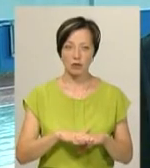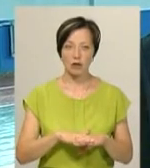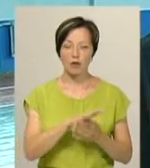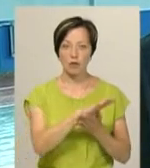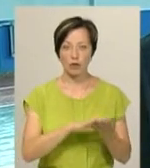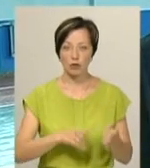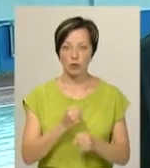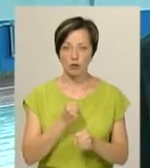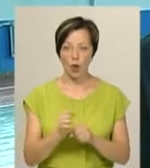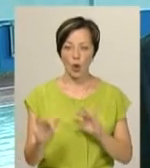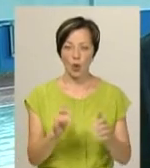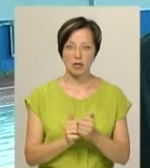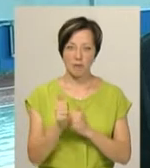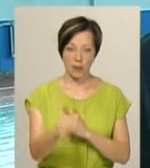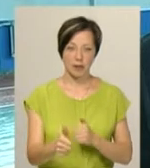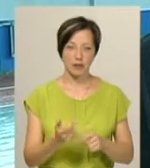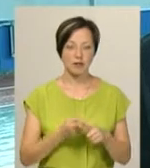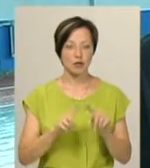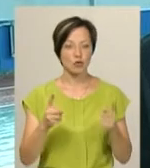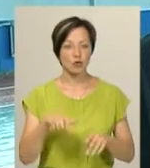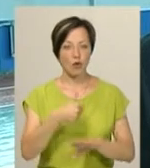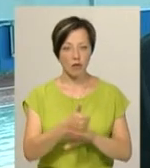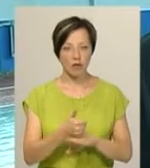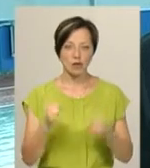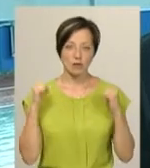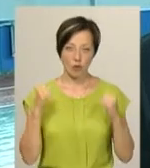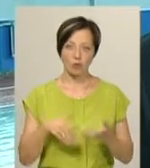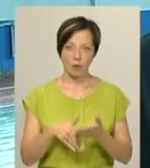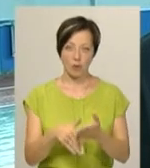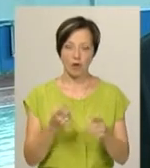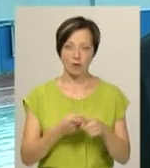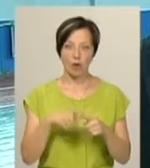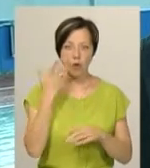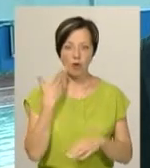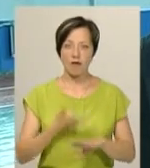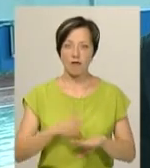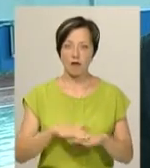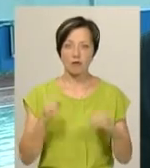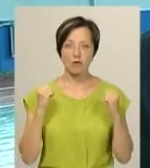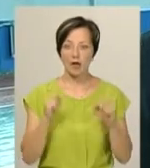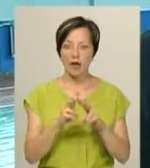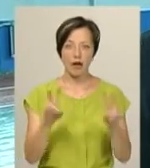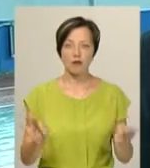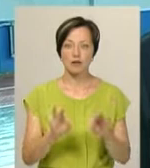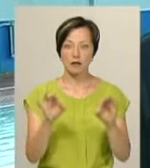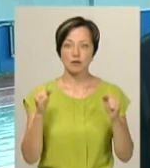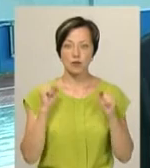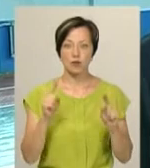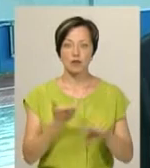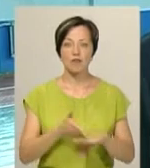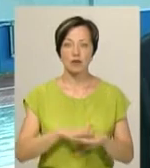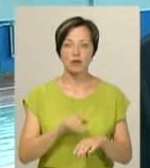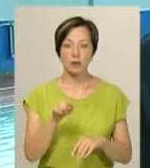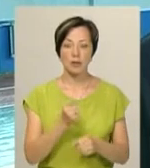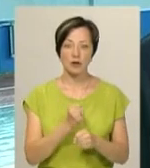продовжуєш працювати і рухатись вперед. Це дуже головне і спорт цьому дуже допомагає. Коли важко, спорт як ніде. Коли в спорті дуже важко,